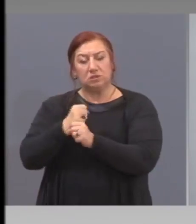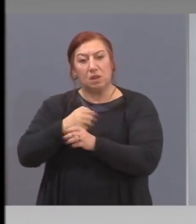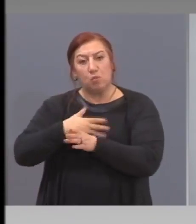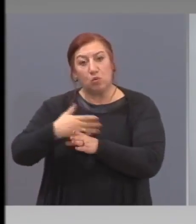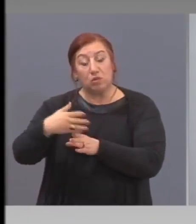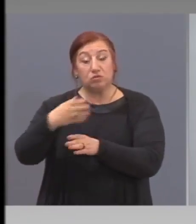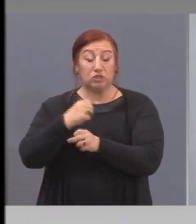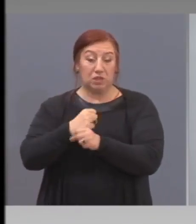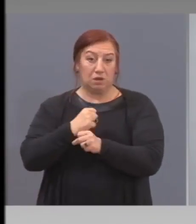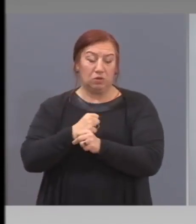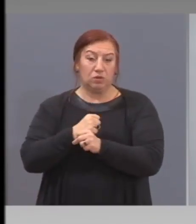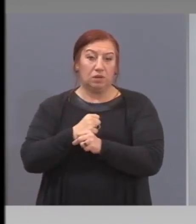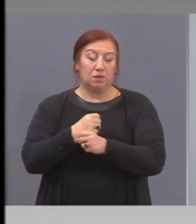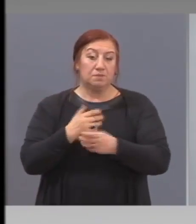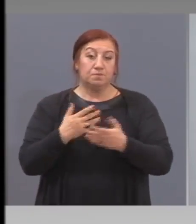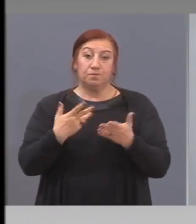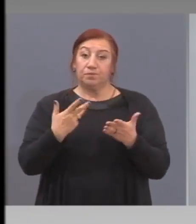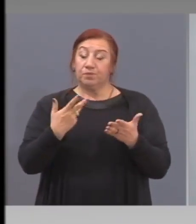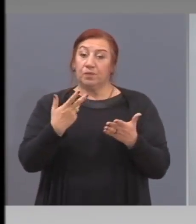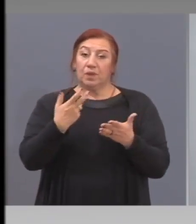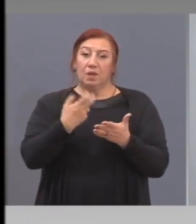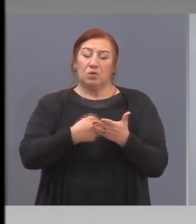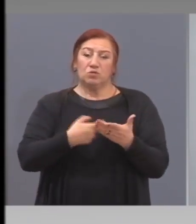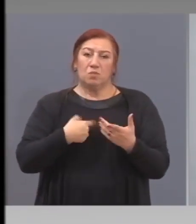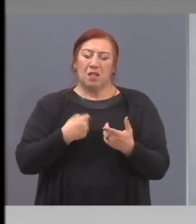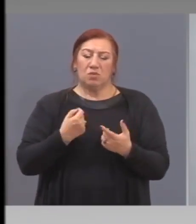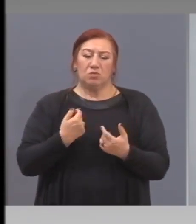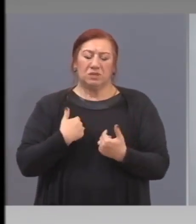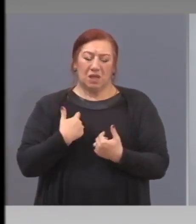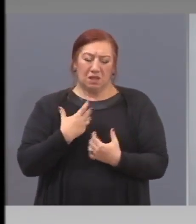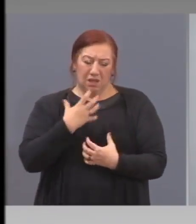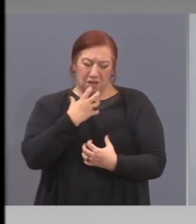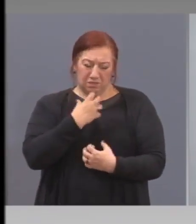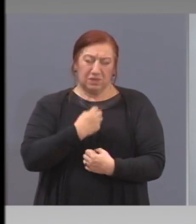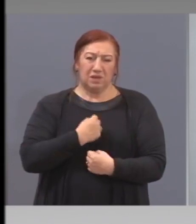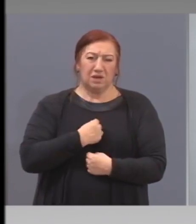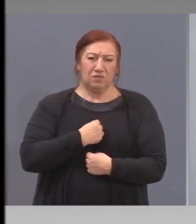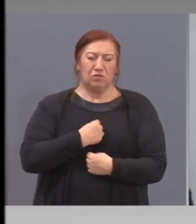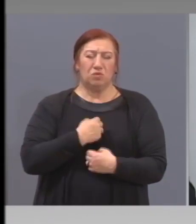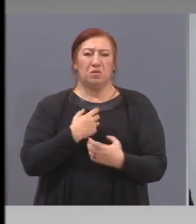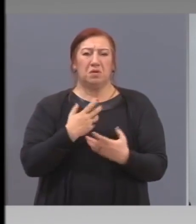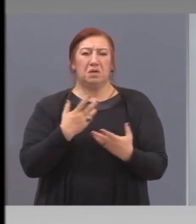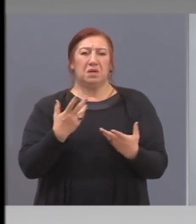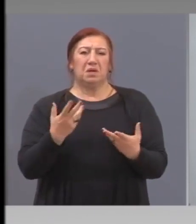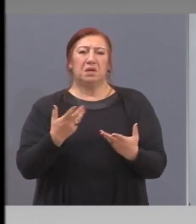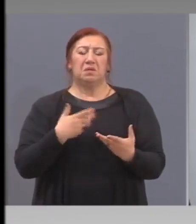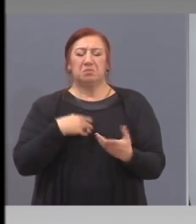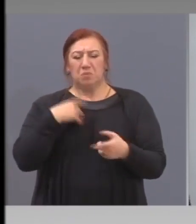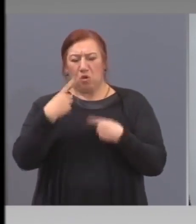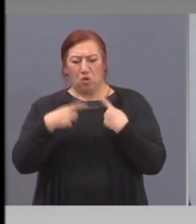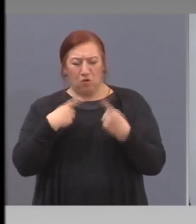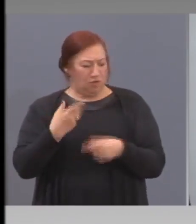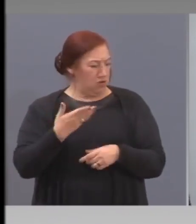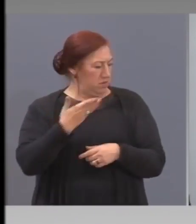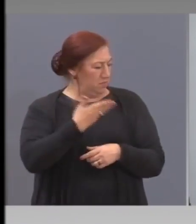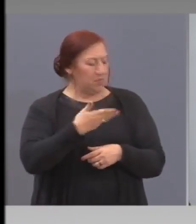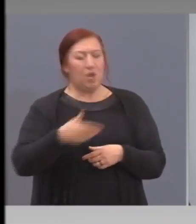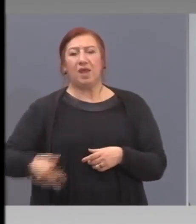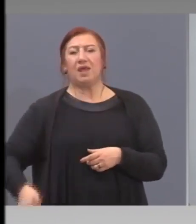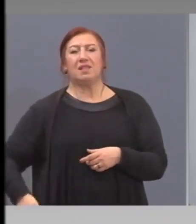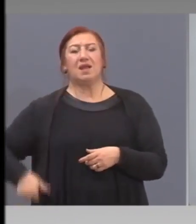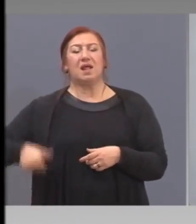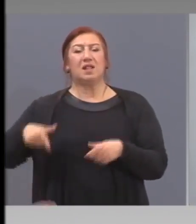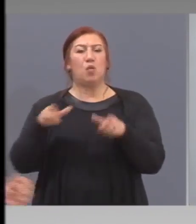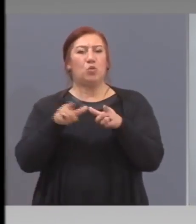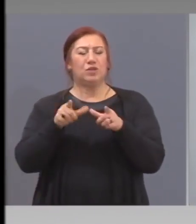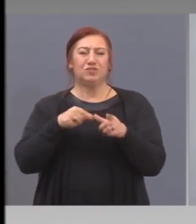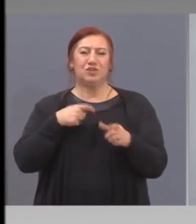Просто става ми дори криво, защото има неща, с които да, смутъвчински всички, съшегуваме, четаме